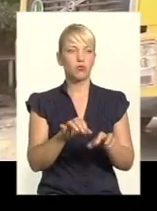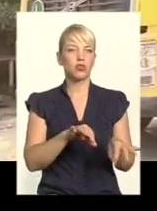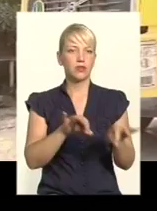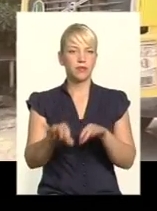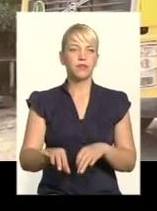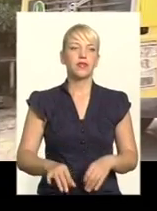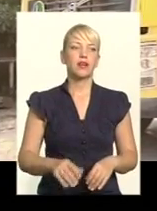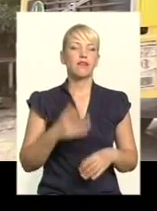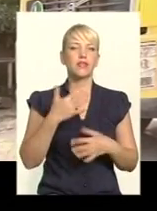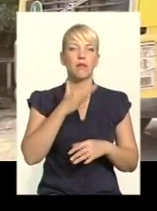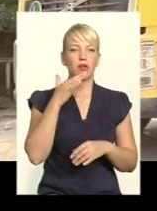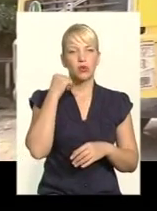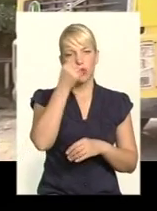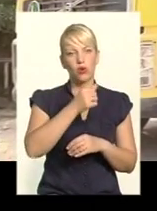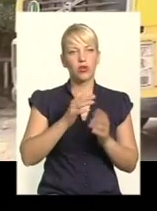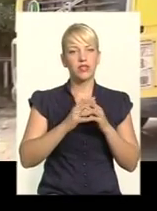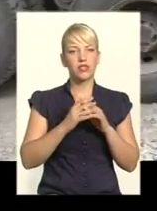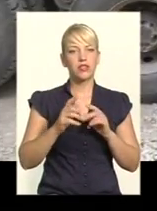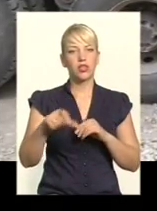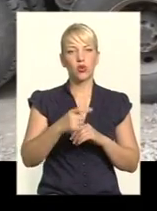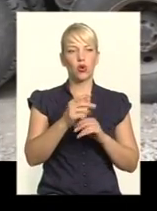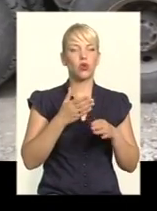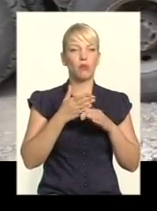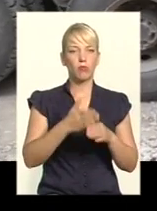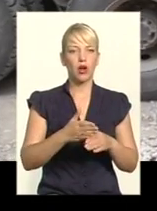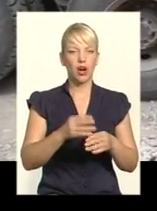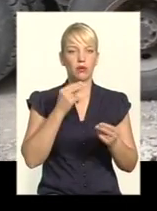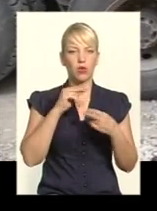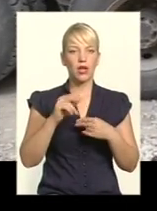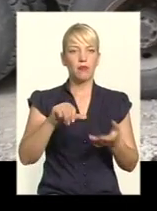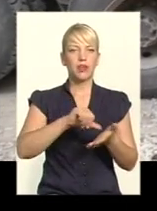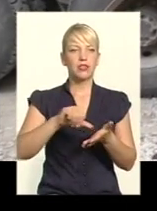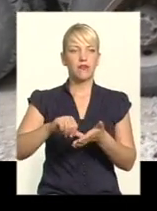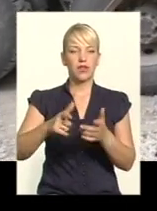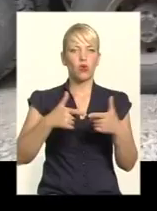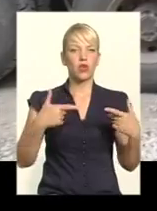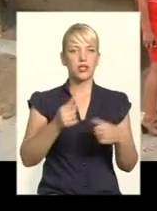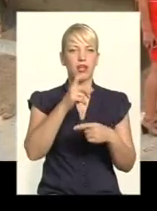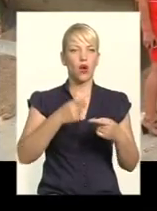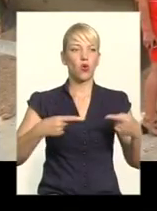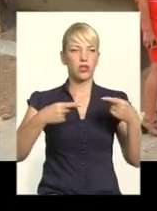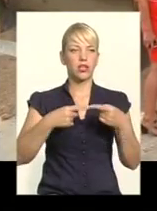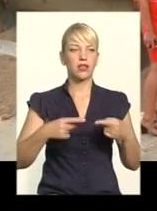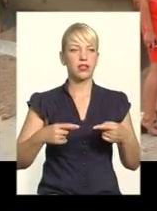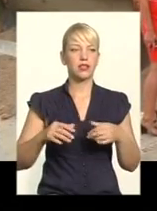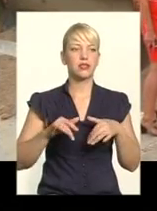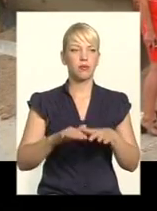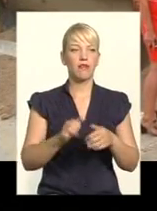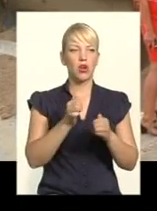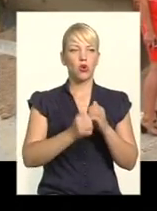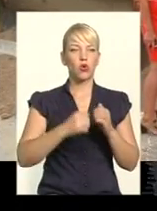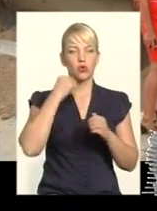Вже не перший рік сільські дороги допомагають покращити представники організації за конкретні справи. Кожного року,